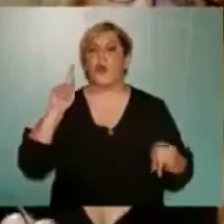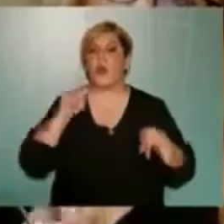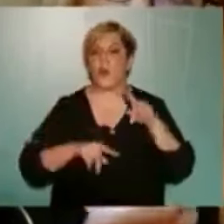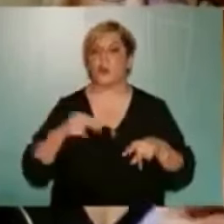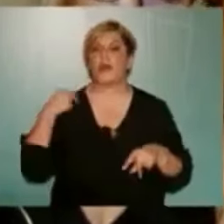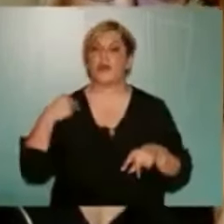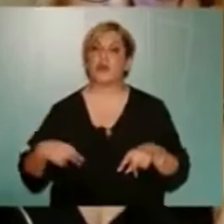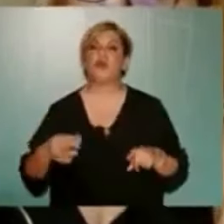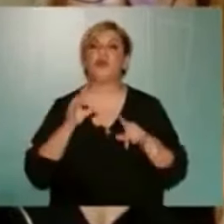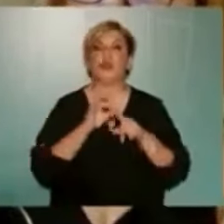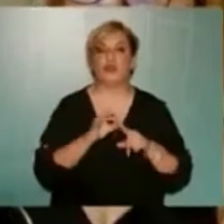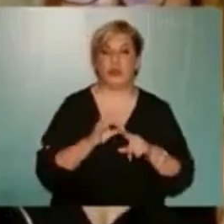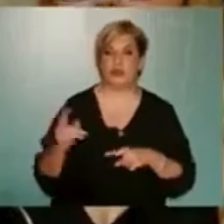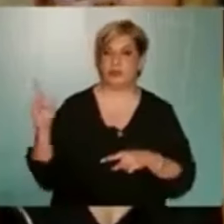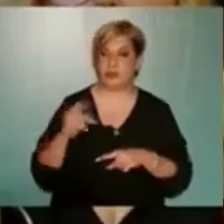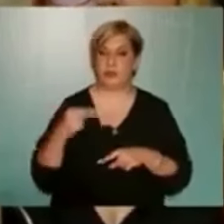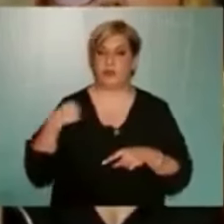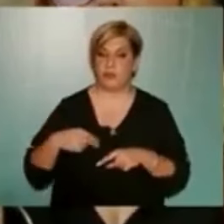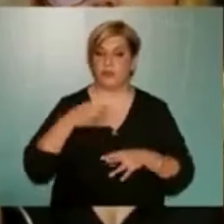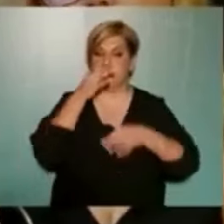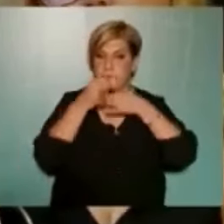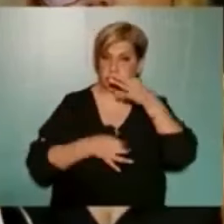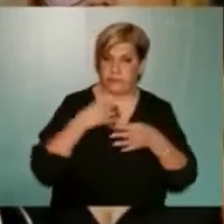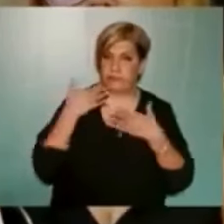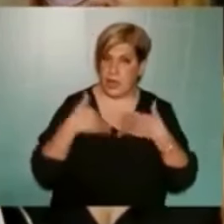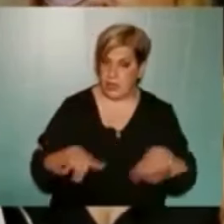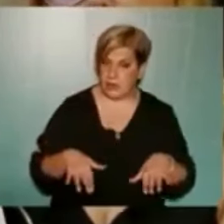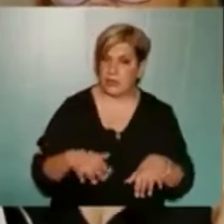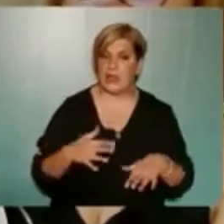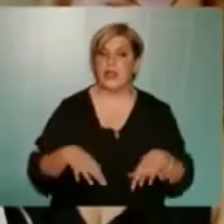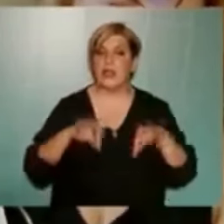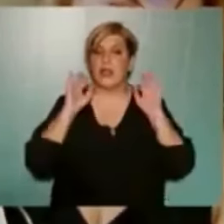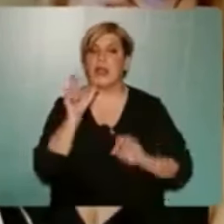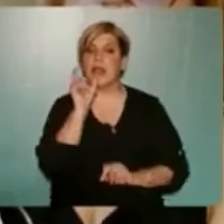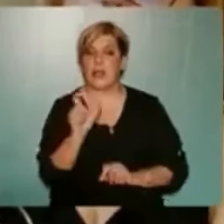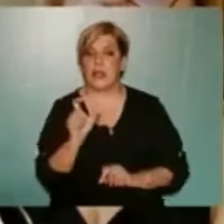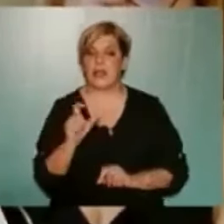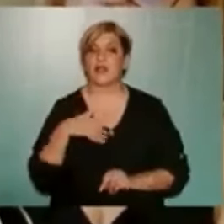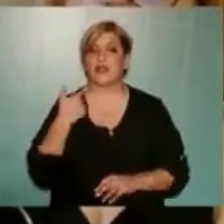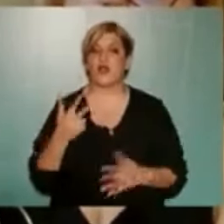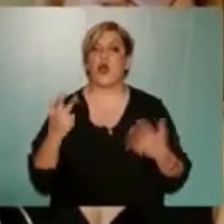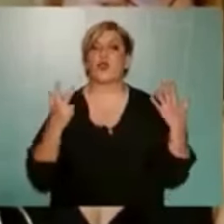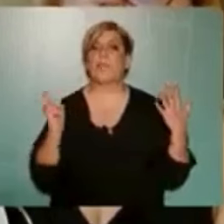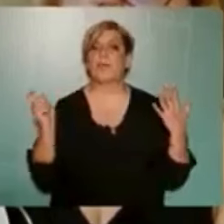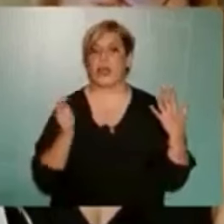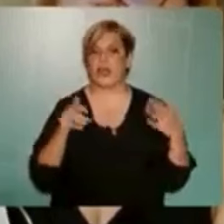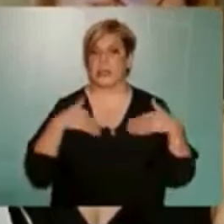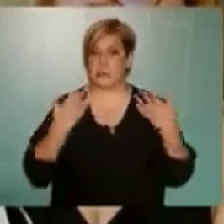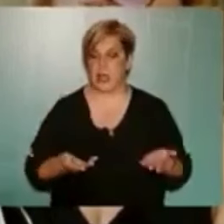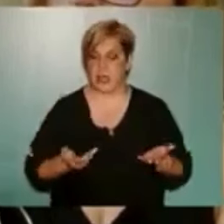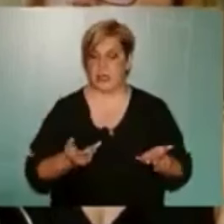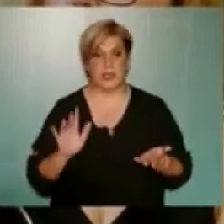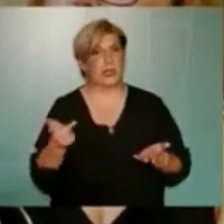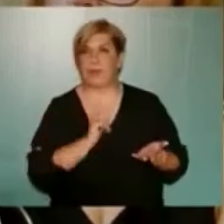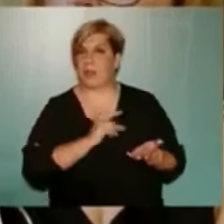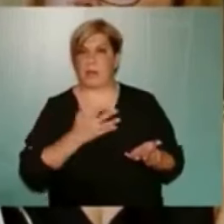δημοτικός σύμβουλος από το Δήμο πήρε το λόγο, ξεκινούσε με τη φράση ότι είμαι οχτώ μήνες μόνο, οπότε τι